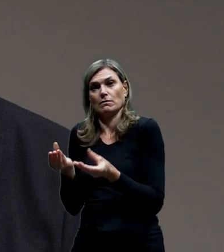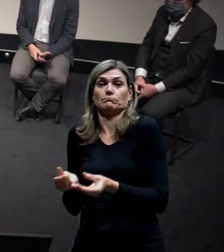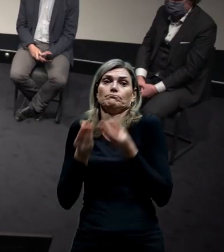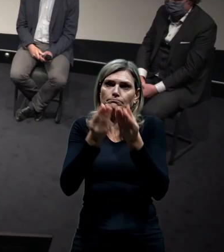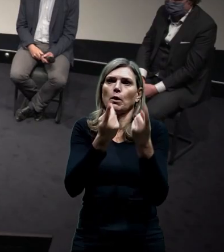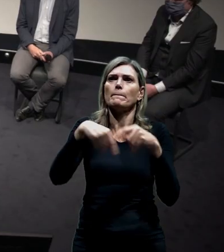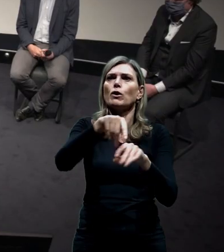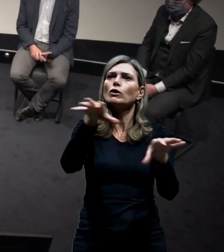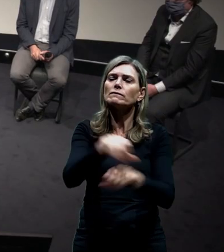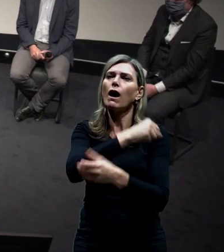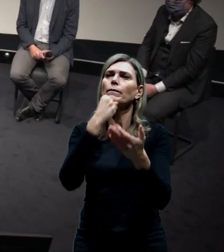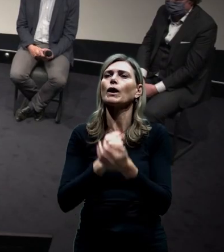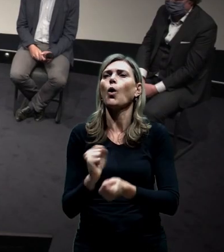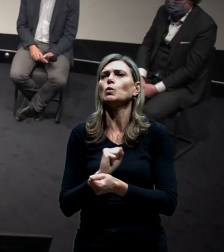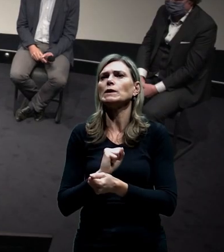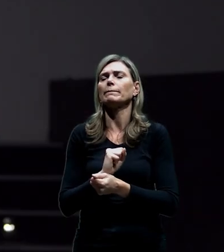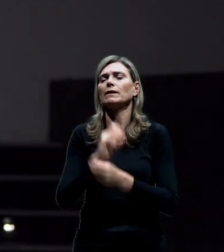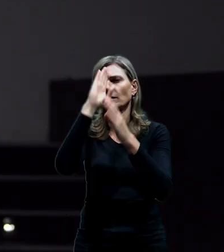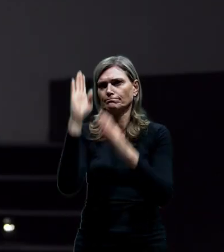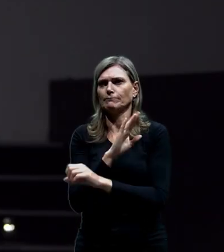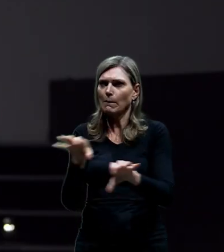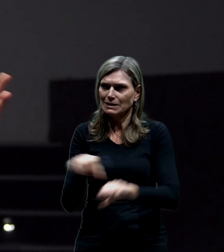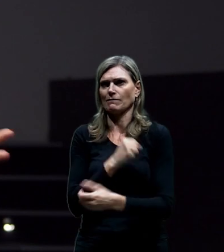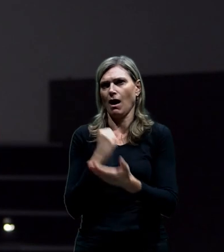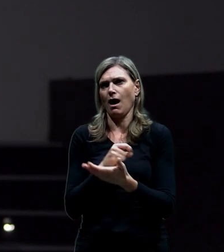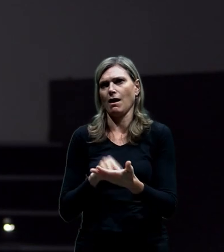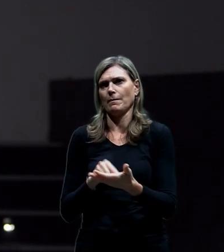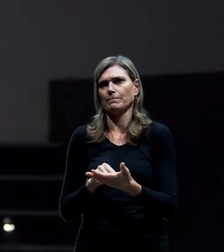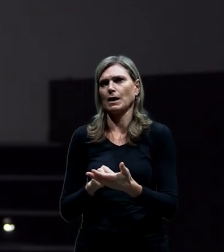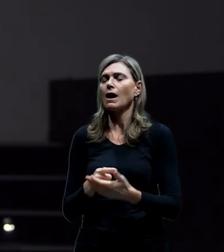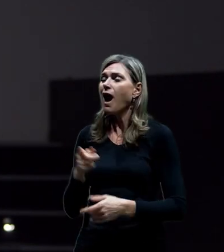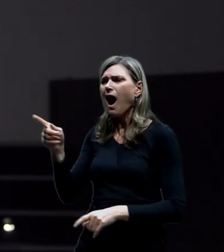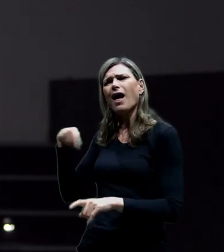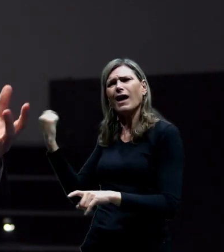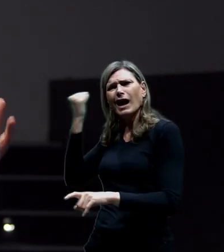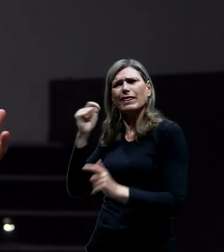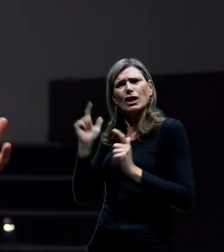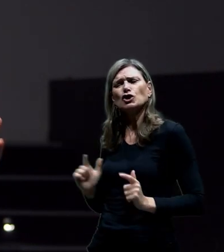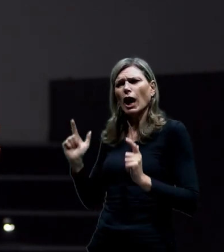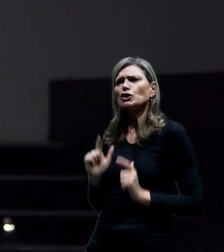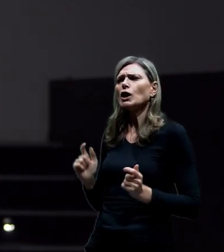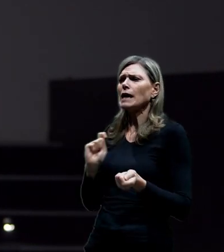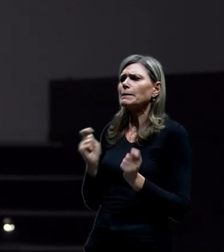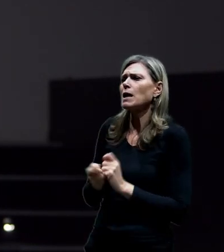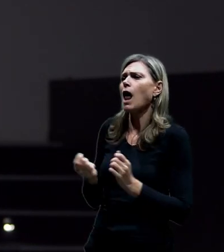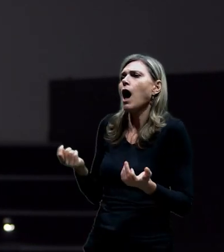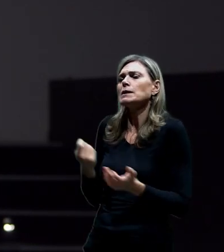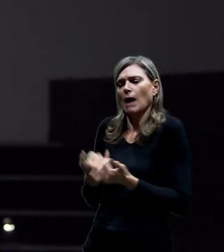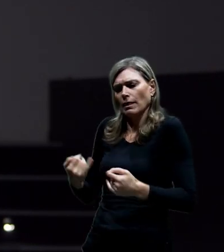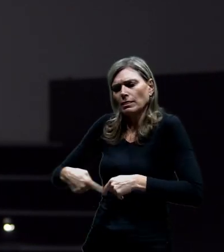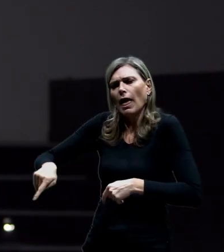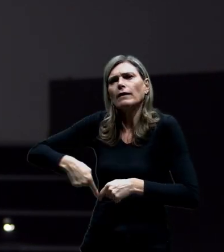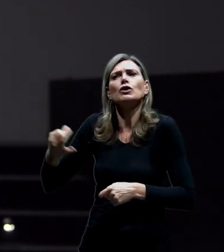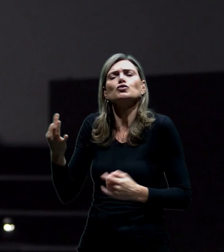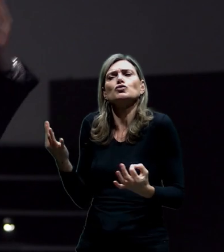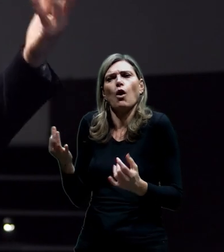To znamená, že obyvatele holejšoviče, kteří netrpělivě čekají na nějakou změnu, tak teďka by čekali na co? Na co by čekali, než se